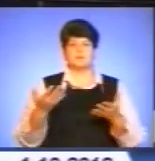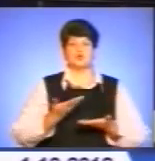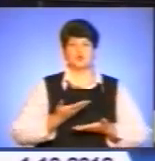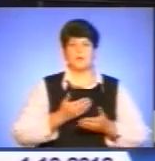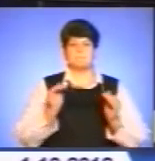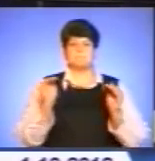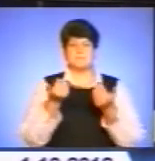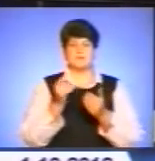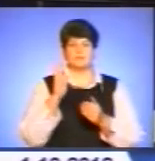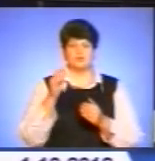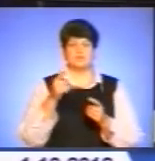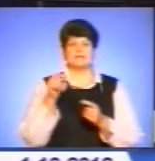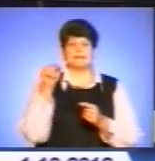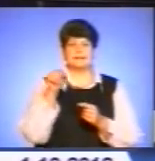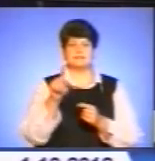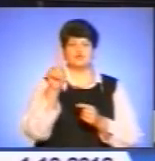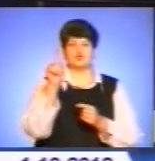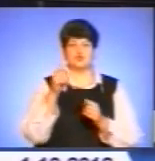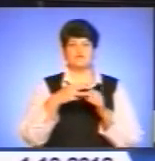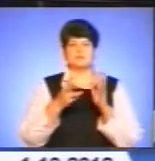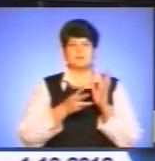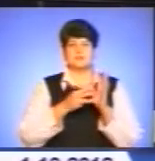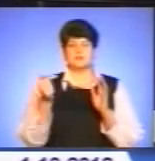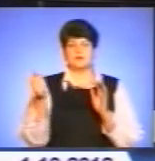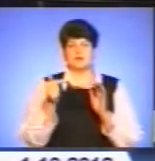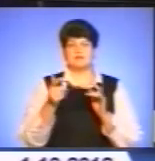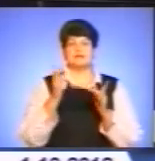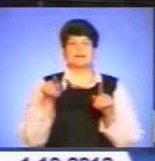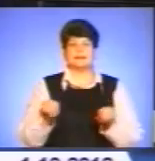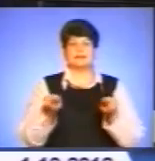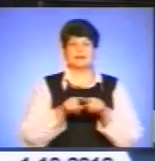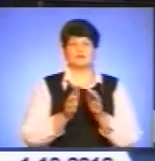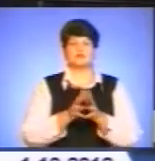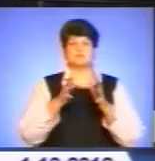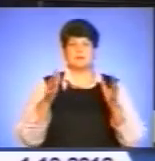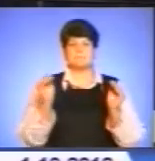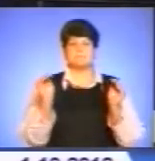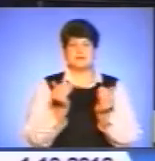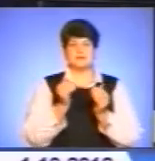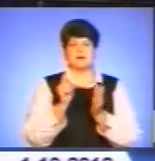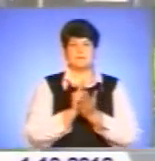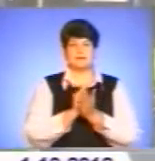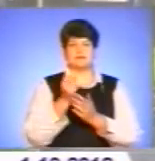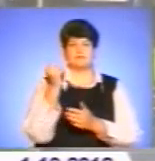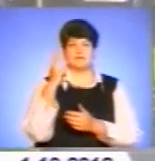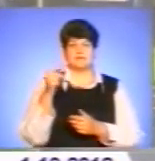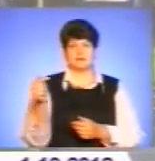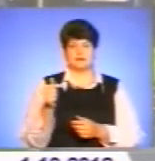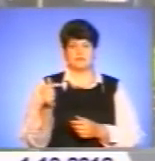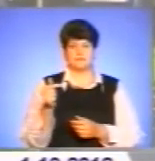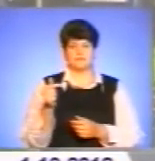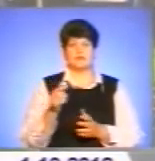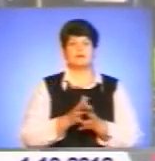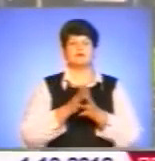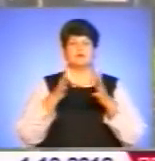становити 1118 гривень. Також зросла і мінімальна пенсія на 12 гривень. Зростання